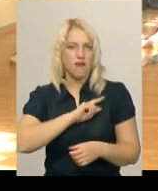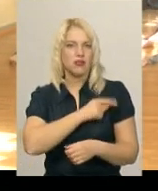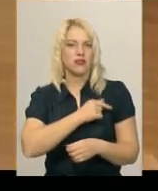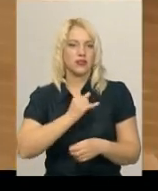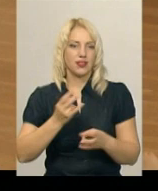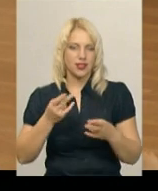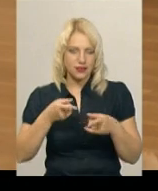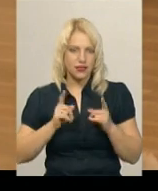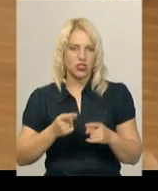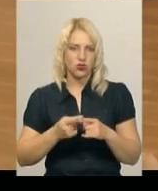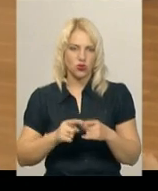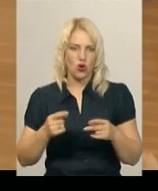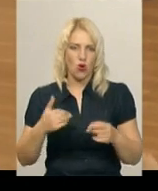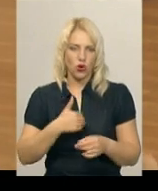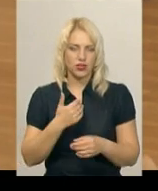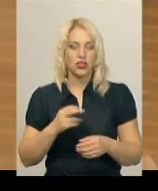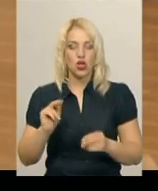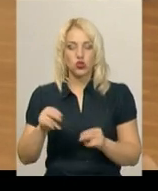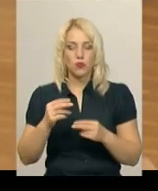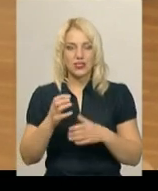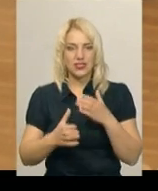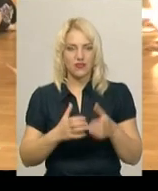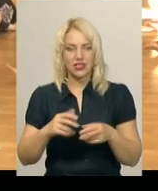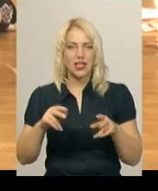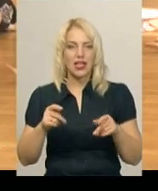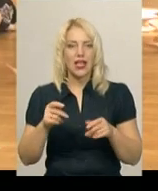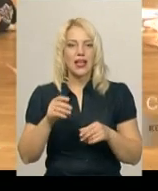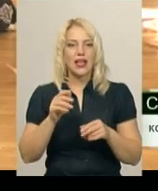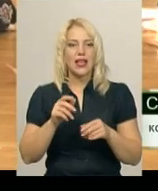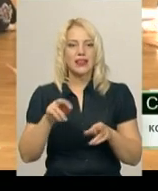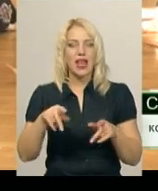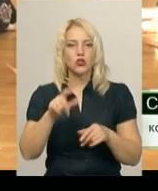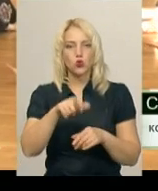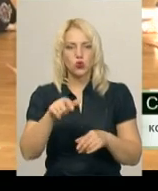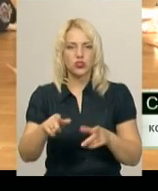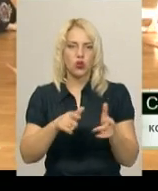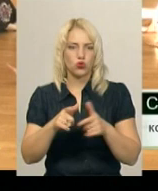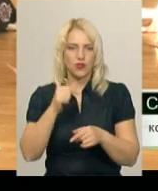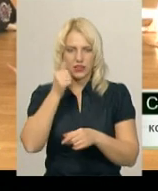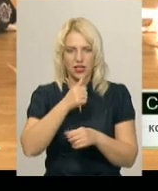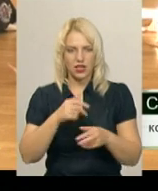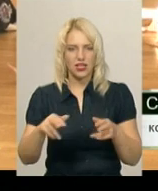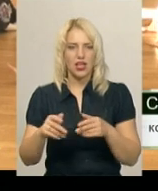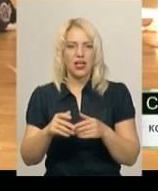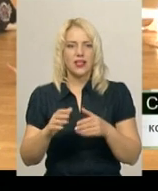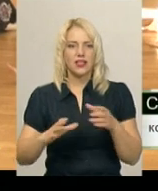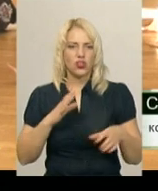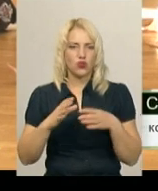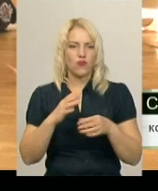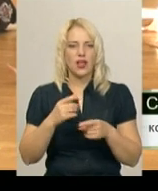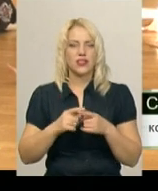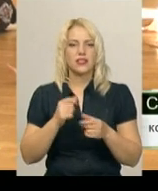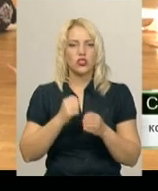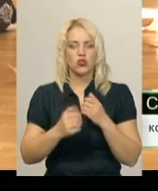цього хотіти. До Чемпіонату світу танцюристи цього клубу готувалися рік. Вони тренувалися щодня, без вихідних, по 6